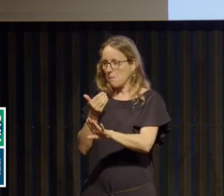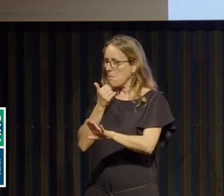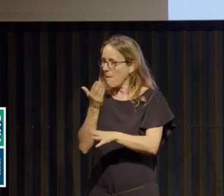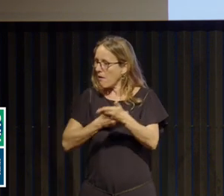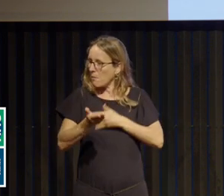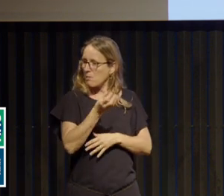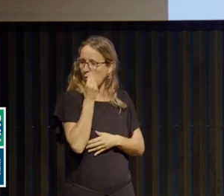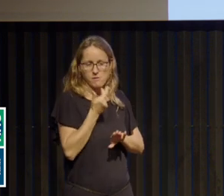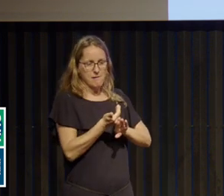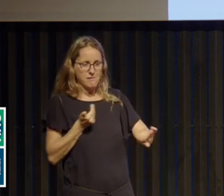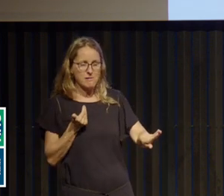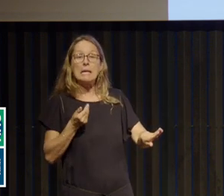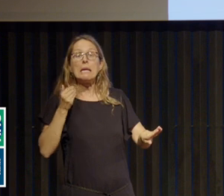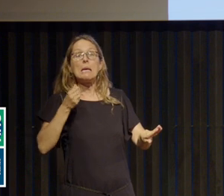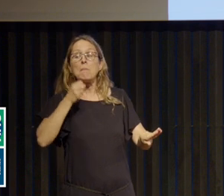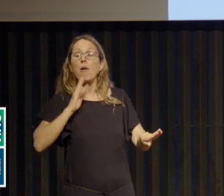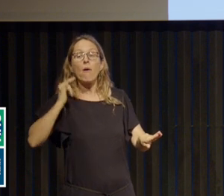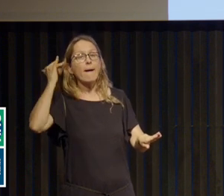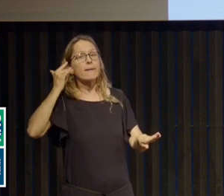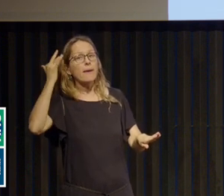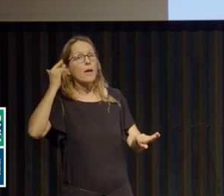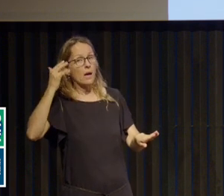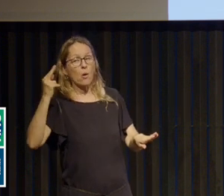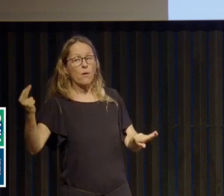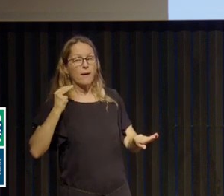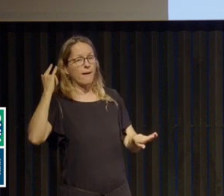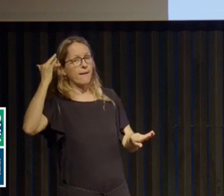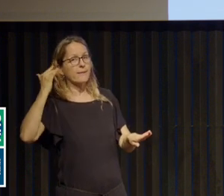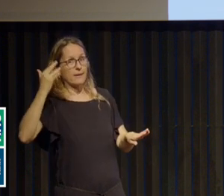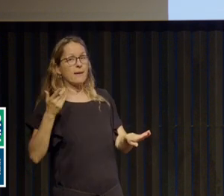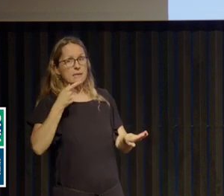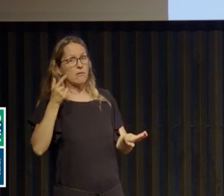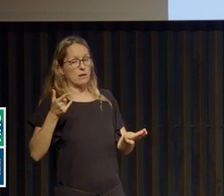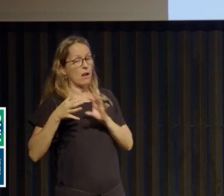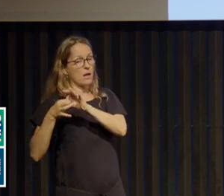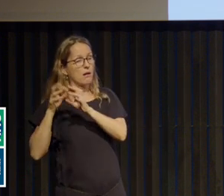là, ils vont pouvoir s'assurer que le lien est indéfectible.